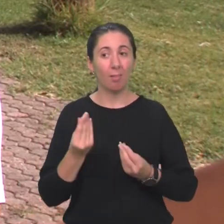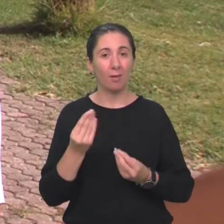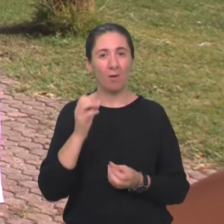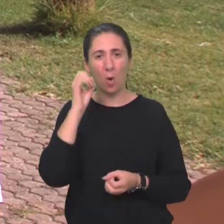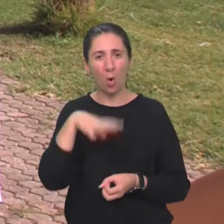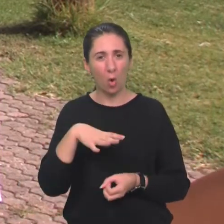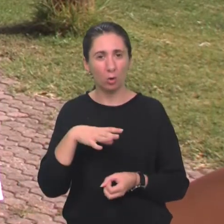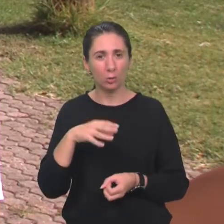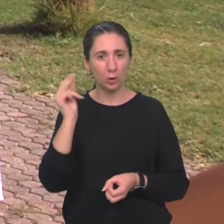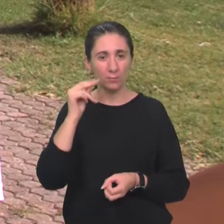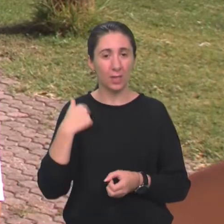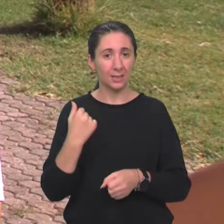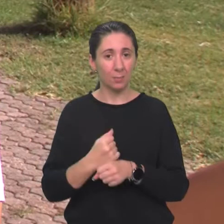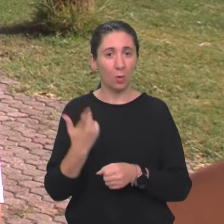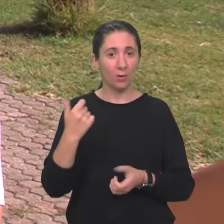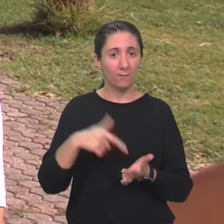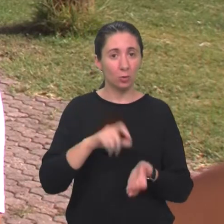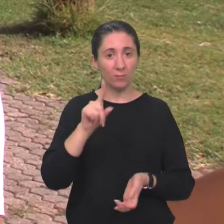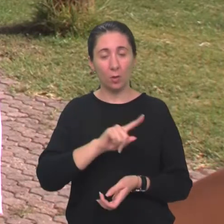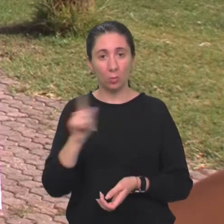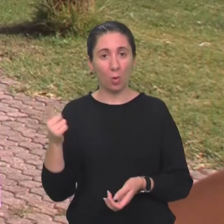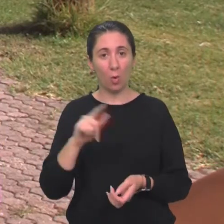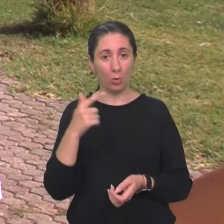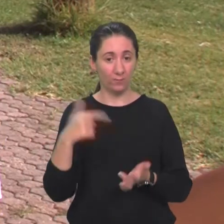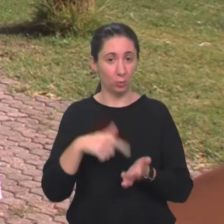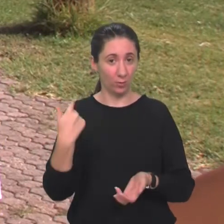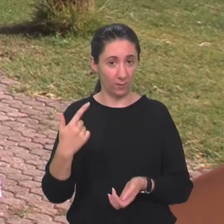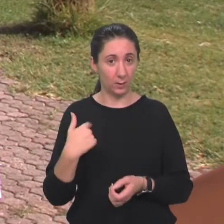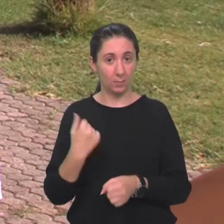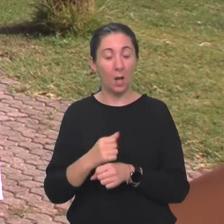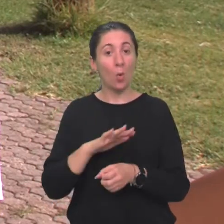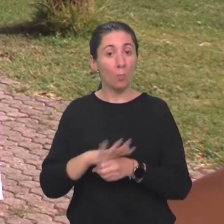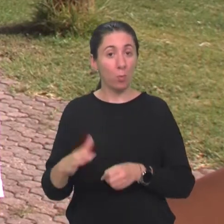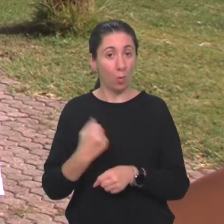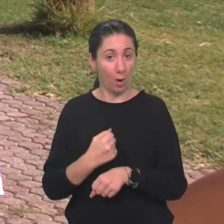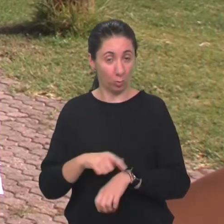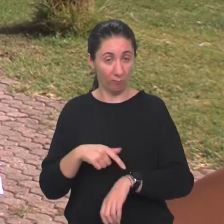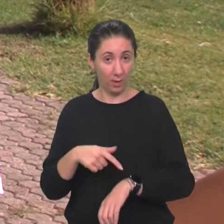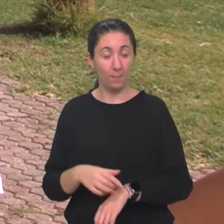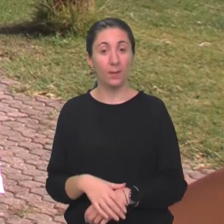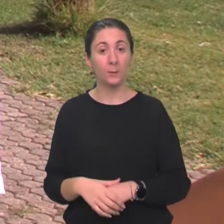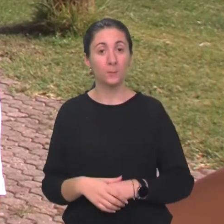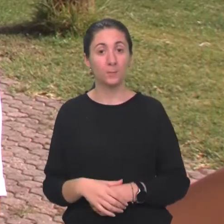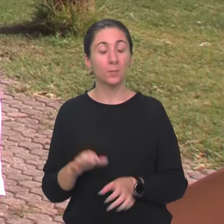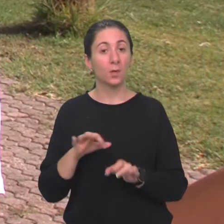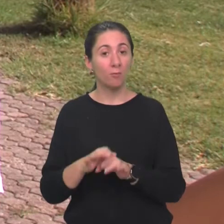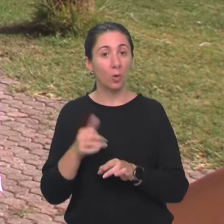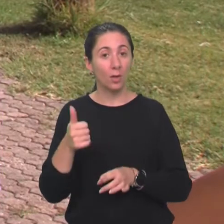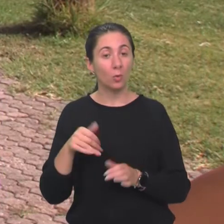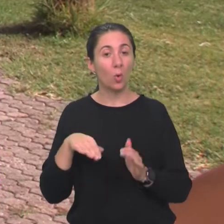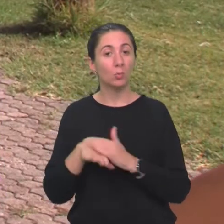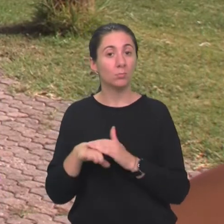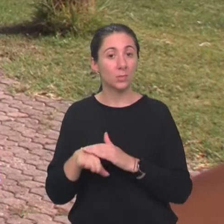loša iskustva, čak sam i radio od 2012. do 2020. na puno radno vrijeme, vodio sam jedno